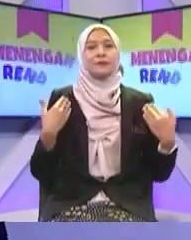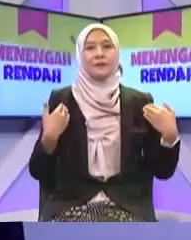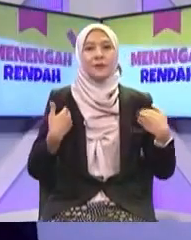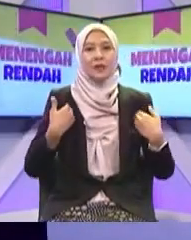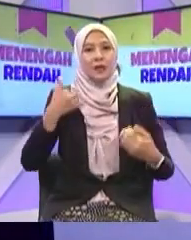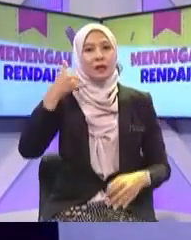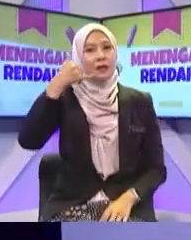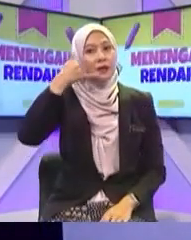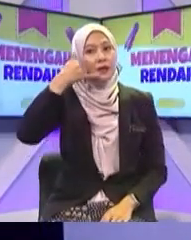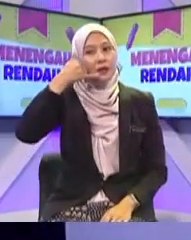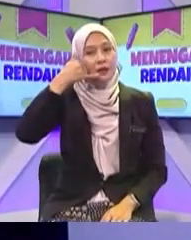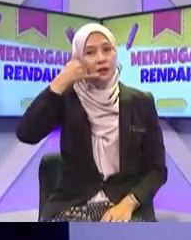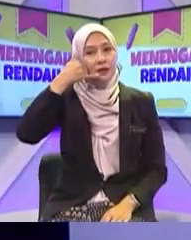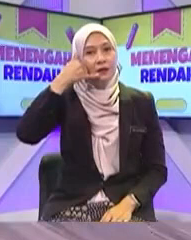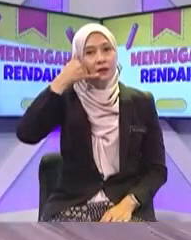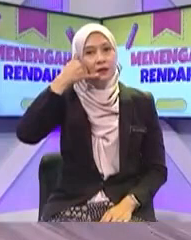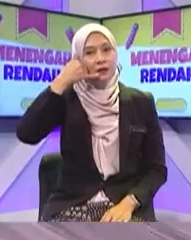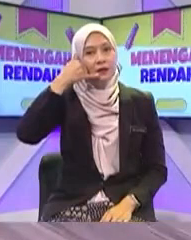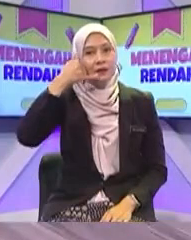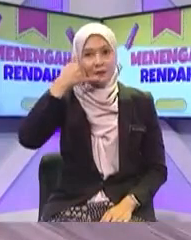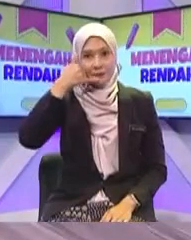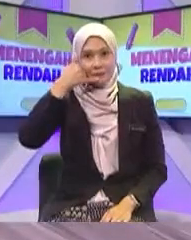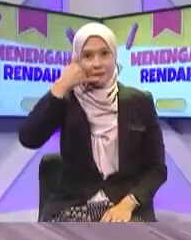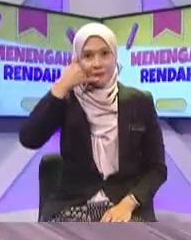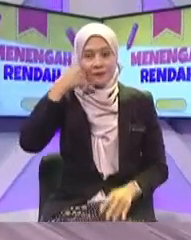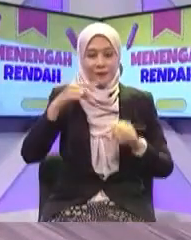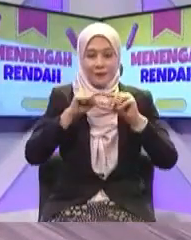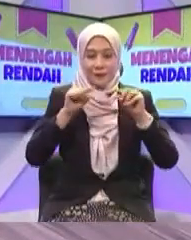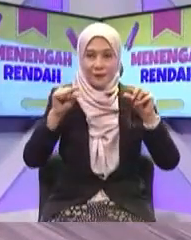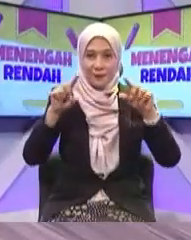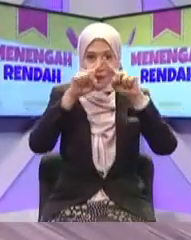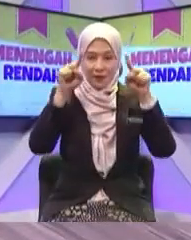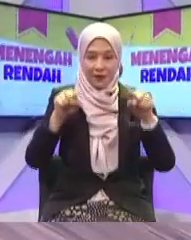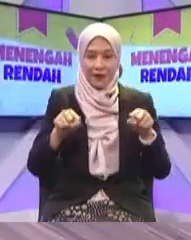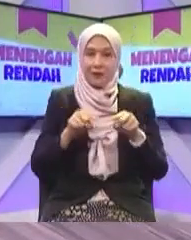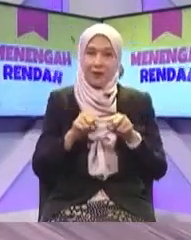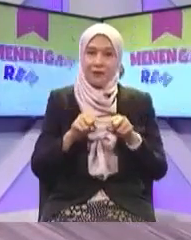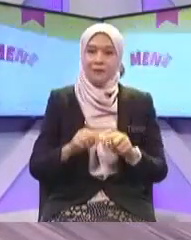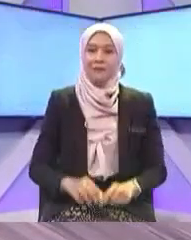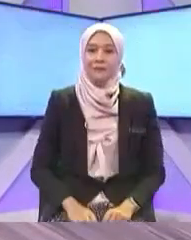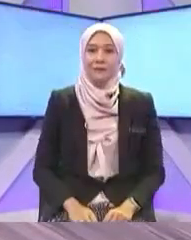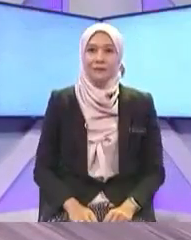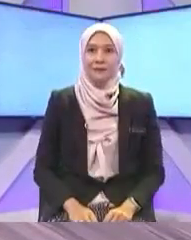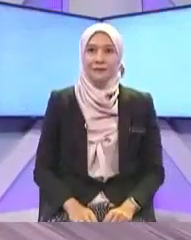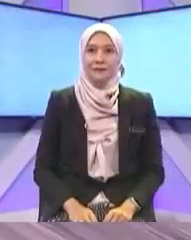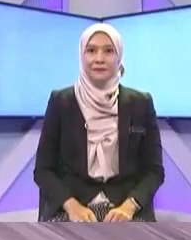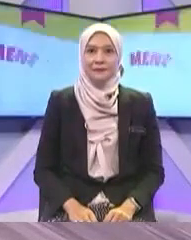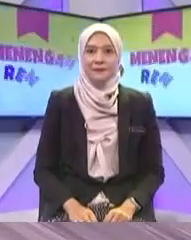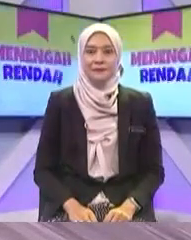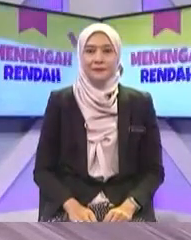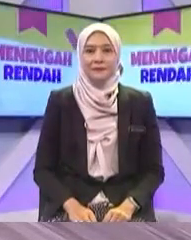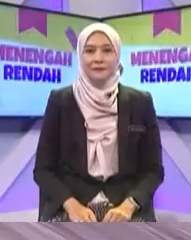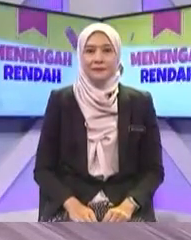Telefon bimbit Yang sana cikgu Boleh ambil Telefon bimbit Warna putih tu Ada telefon